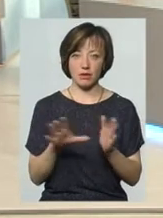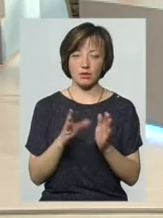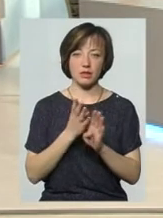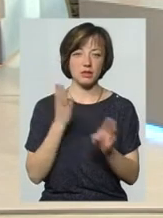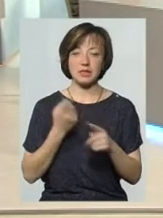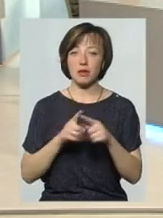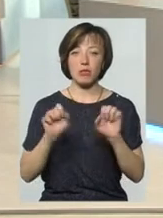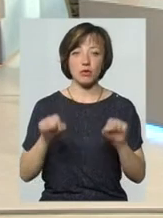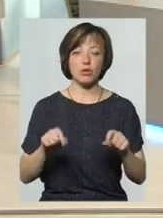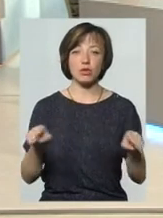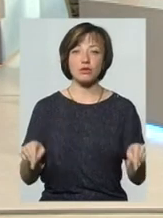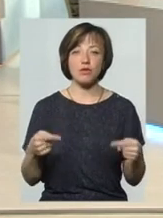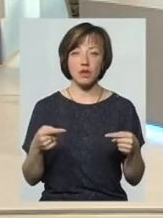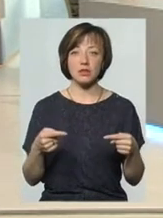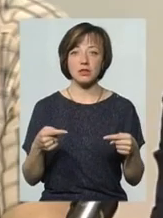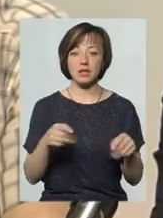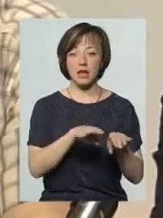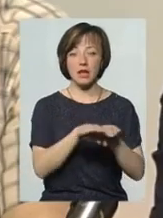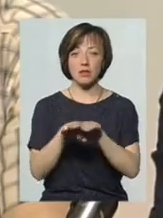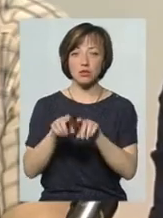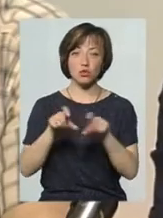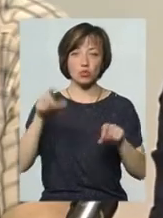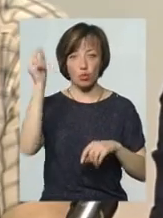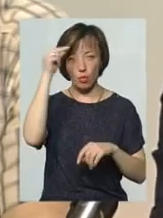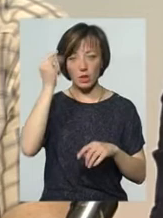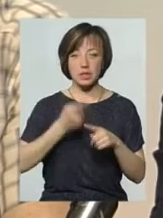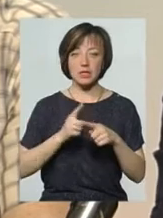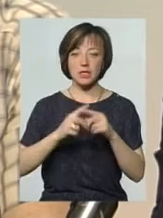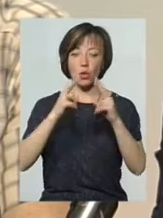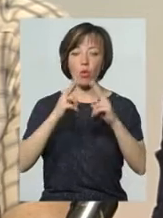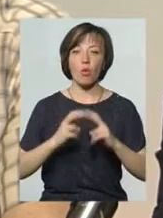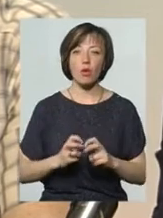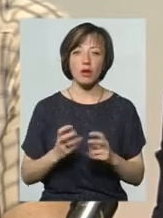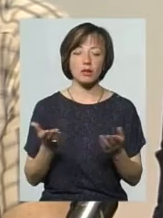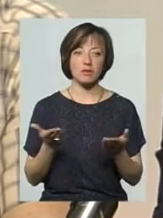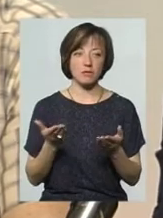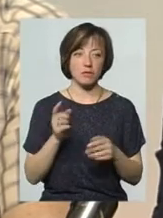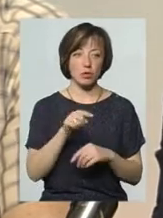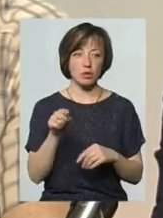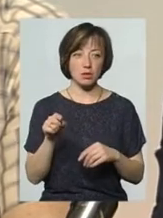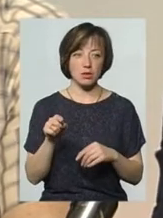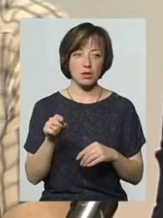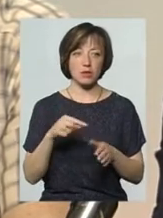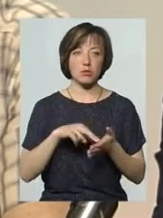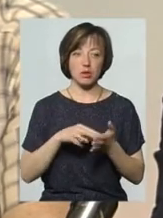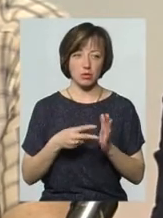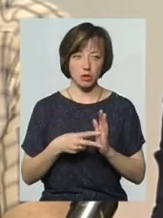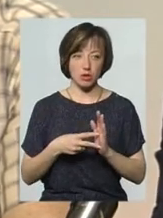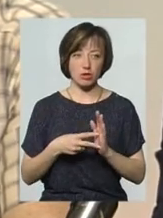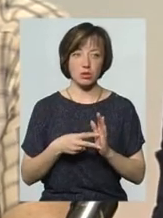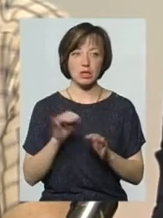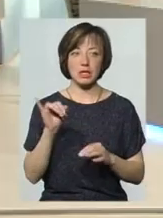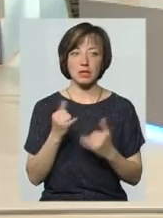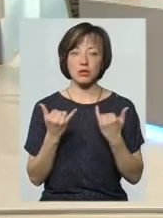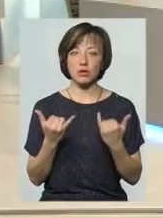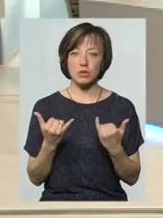Але це можна буде організувати практично ще на рівні школи. Тому що ці огляди передбачаються. І